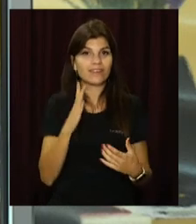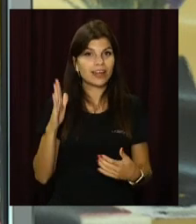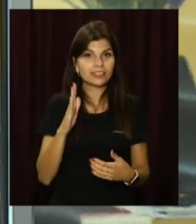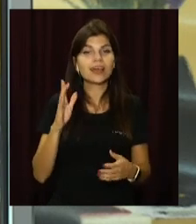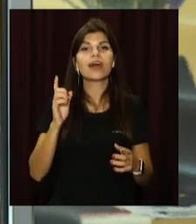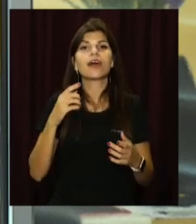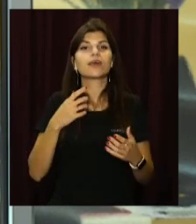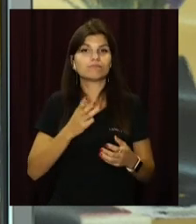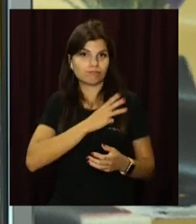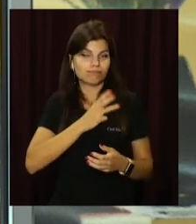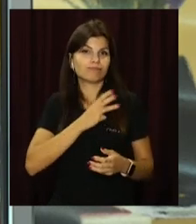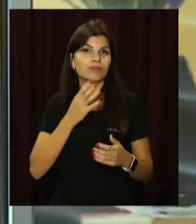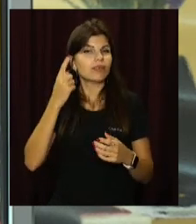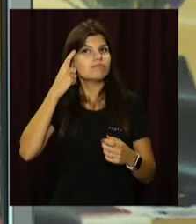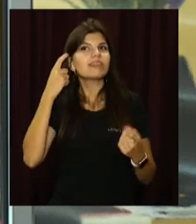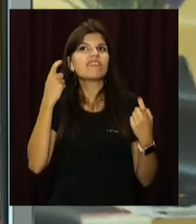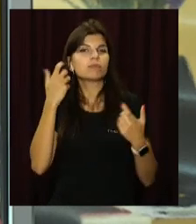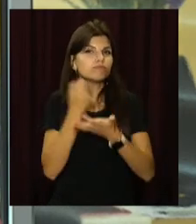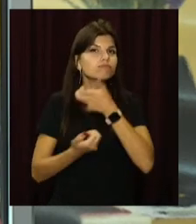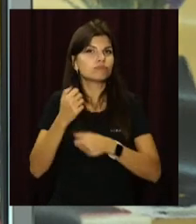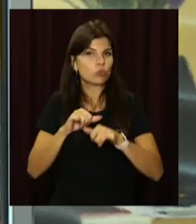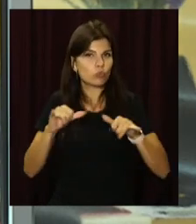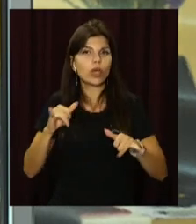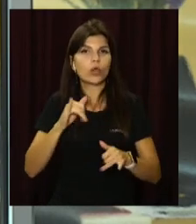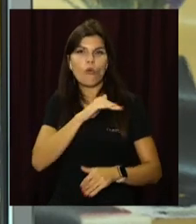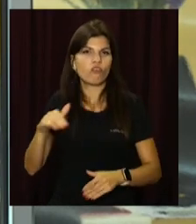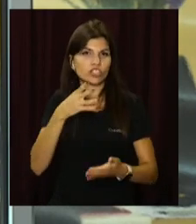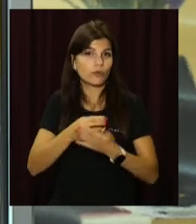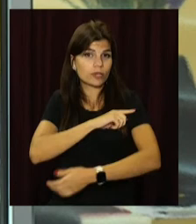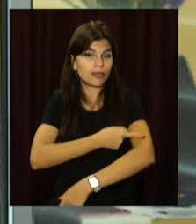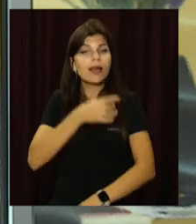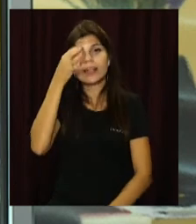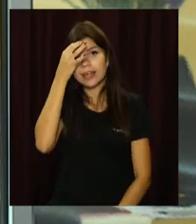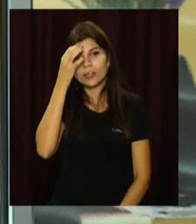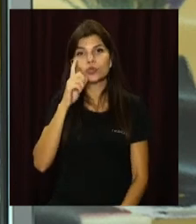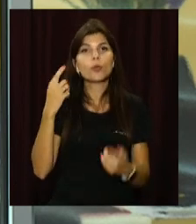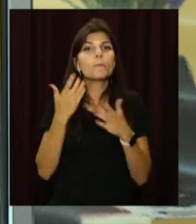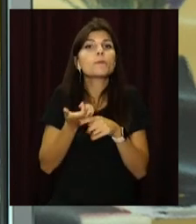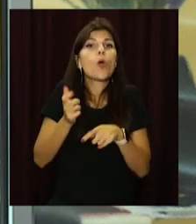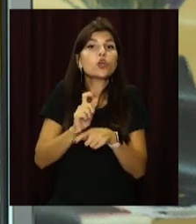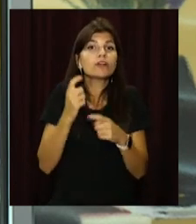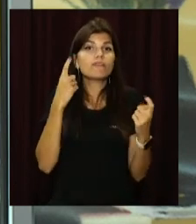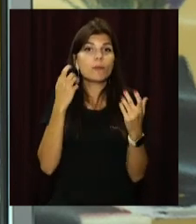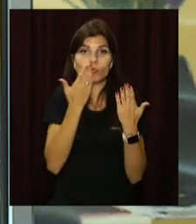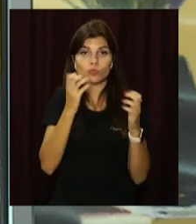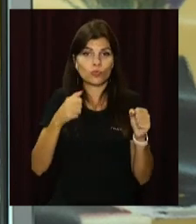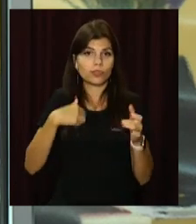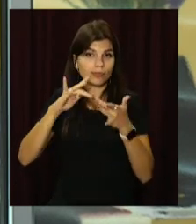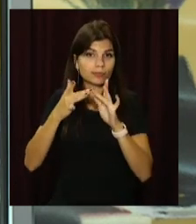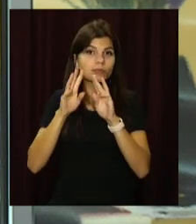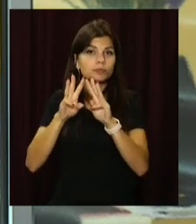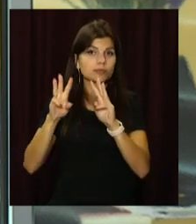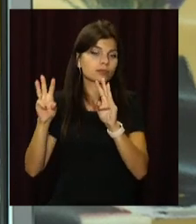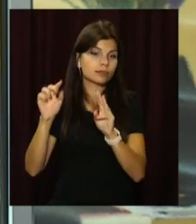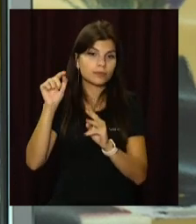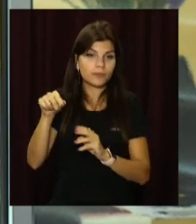бажаємо відвертого прагнення до нових знань та впевненості у власних силах. Нагадую, що більше інформації можна прочитати на нашому сайті